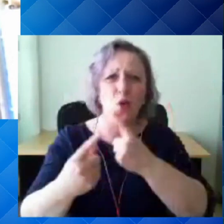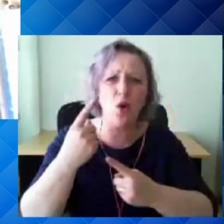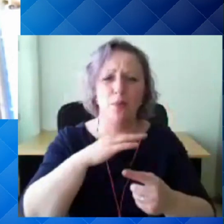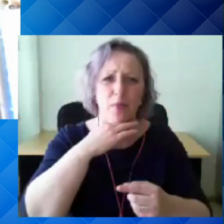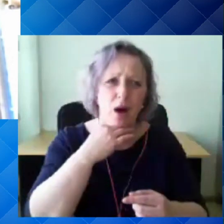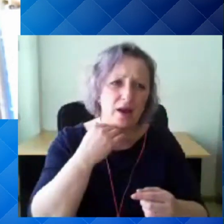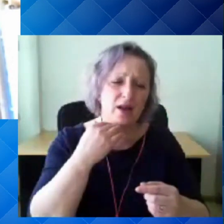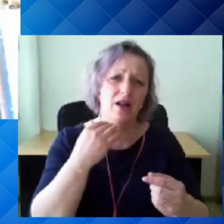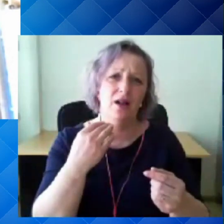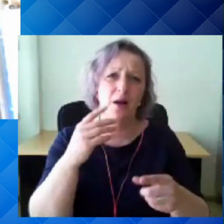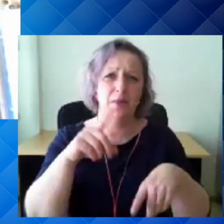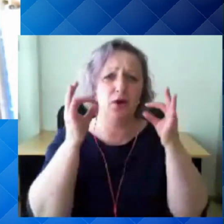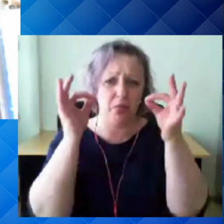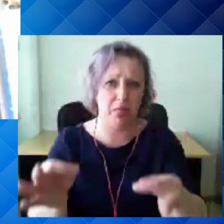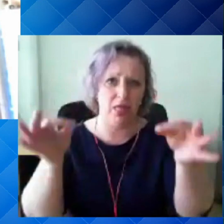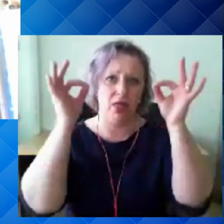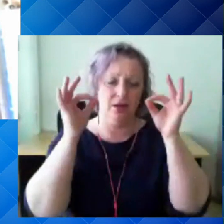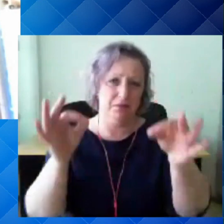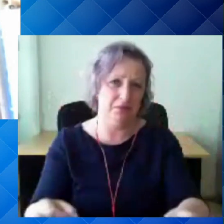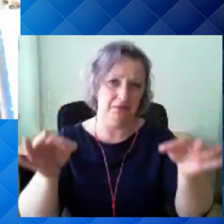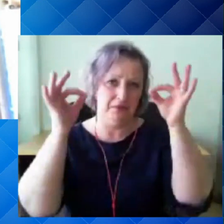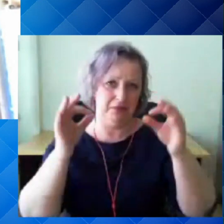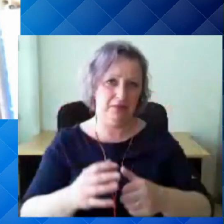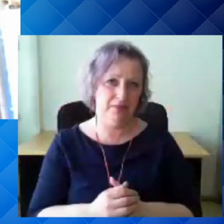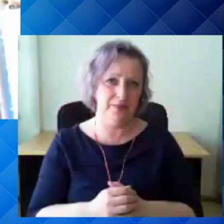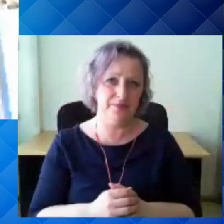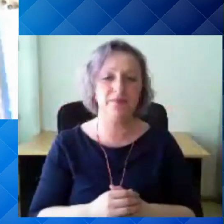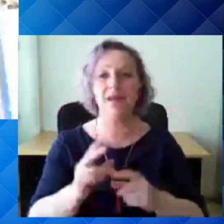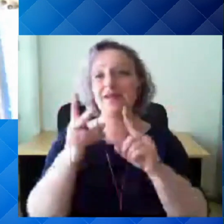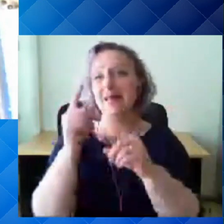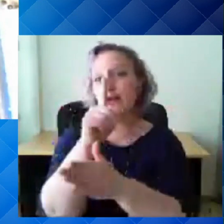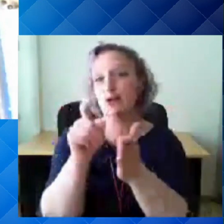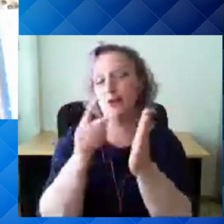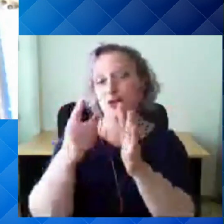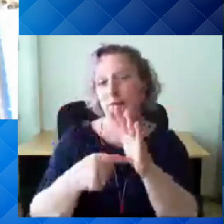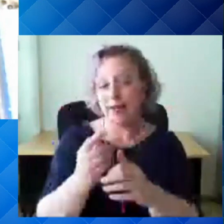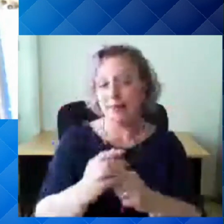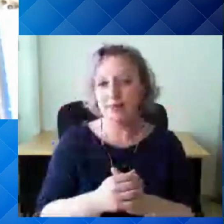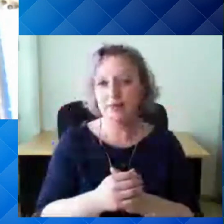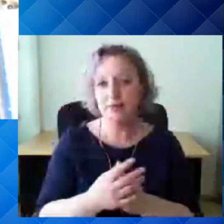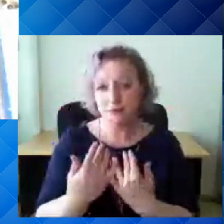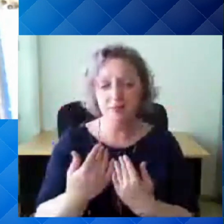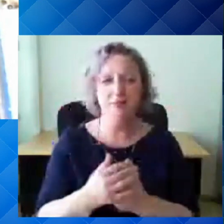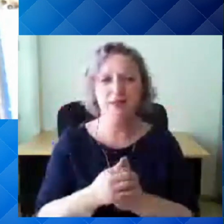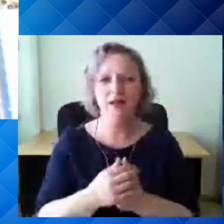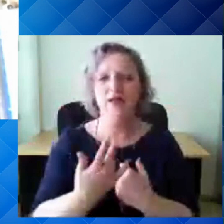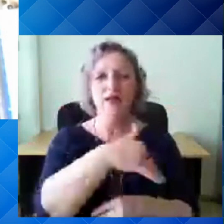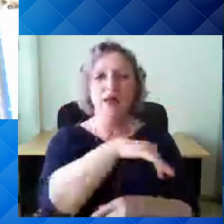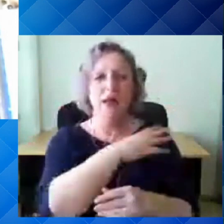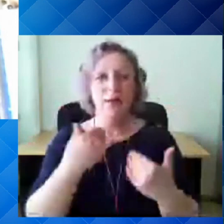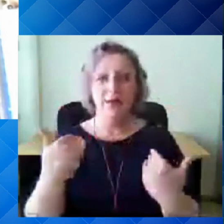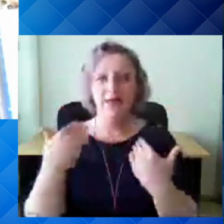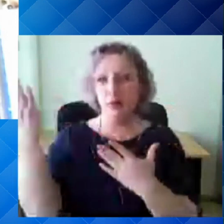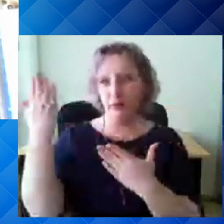seda ära võtavad. Ja teine küsimus on see, milles ka ära kattaga alustas, et me just kui kõik, täna